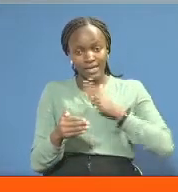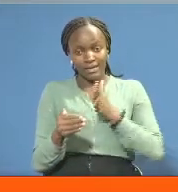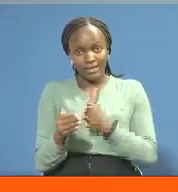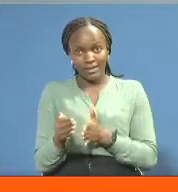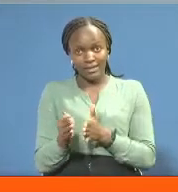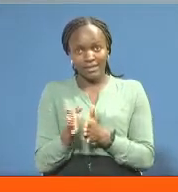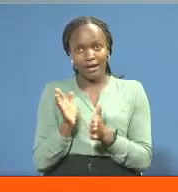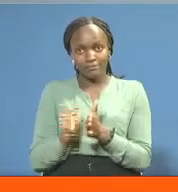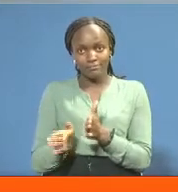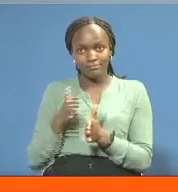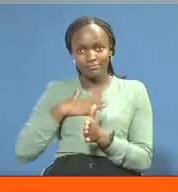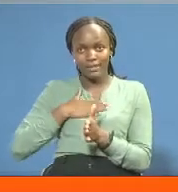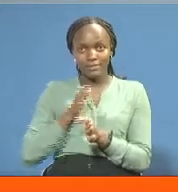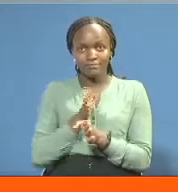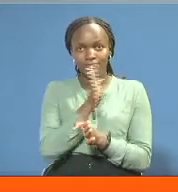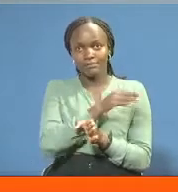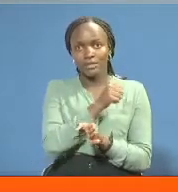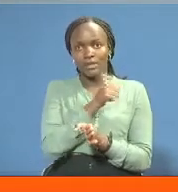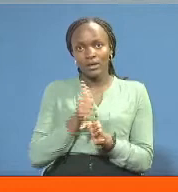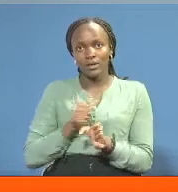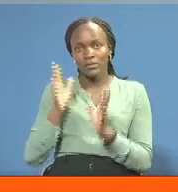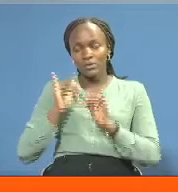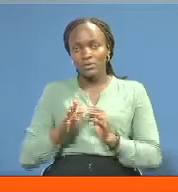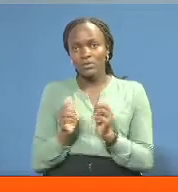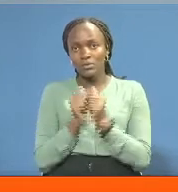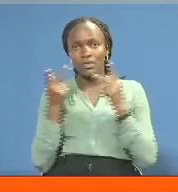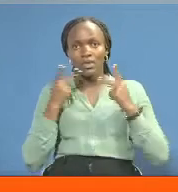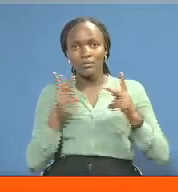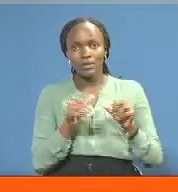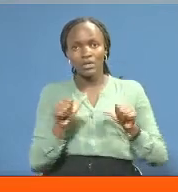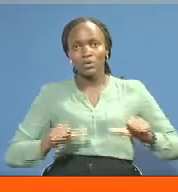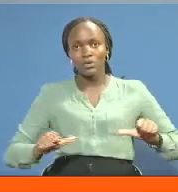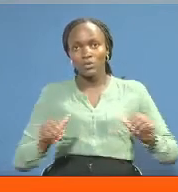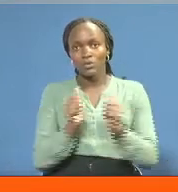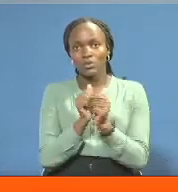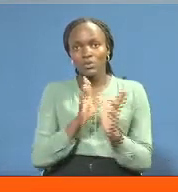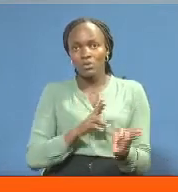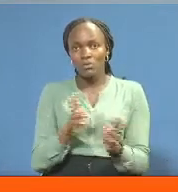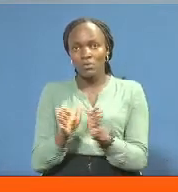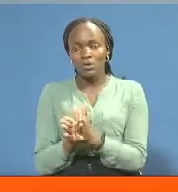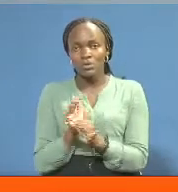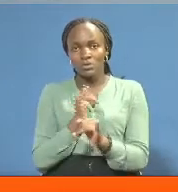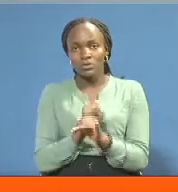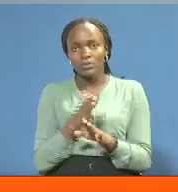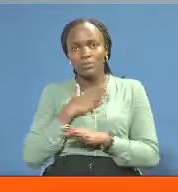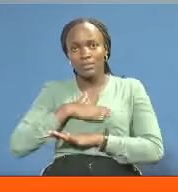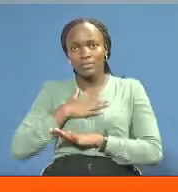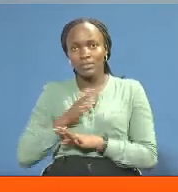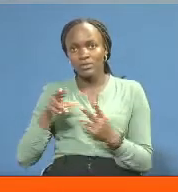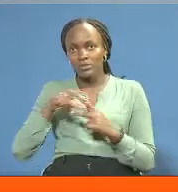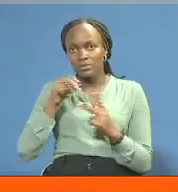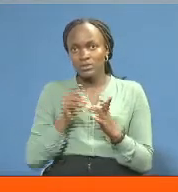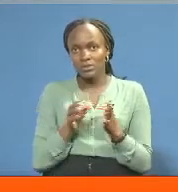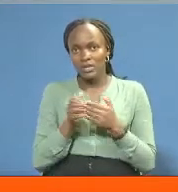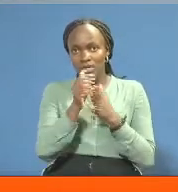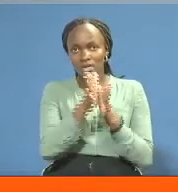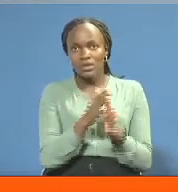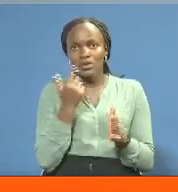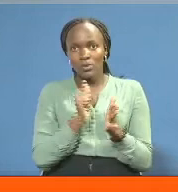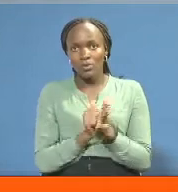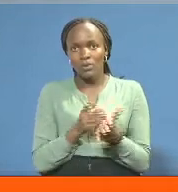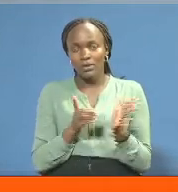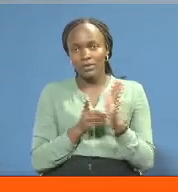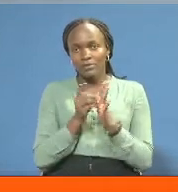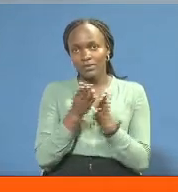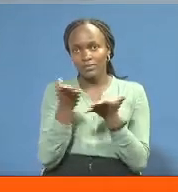niko. Chamsingi ni kwamba tunaishi kwa amani ya tuneliana biyashara zetu na pia ningetaka kuwasii wanaichi kwa chagua viongozi amba wanapeleka